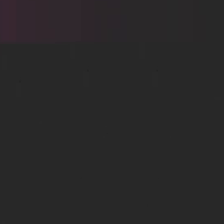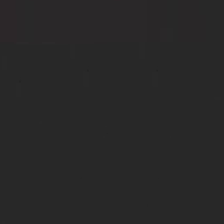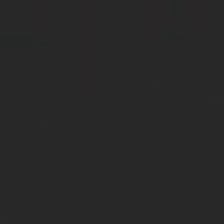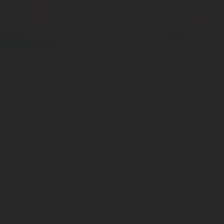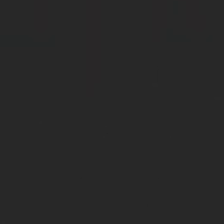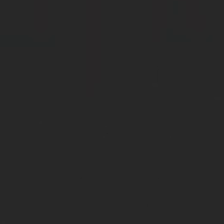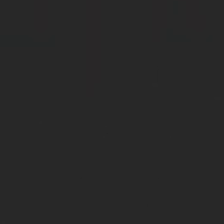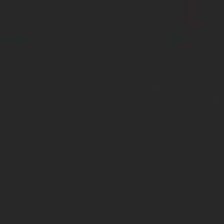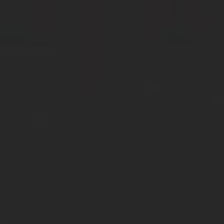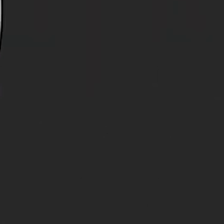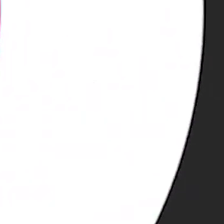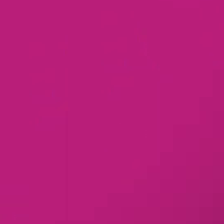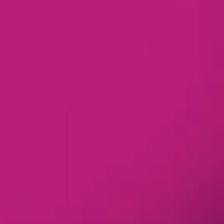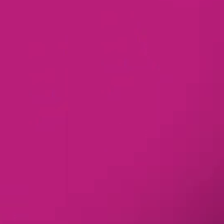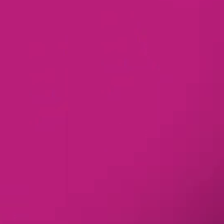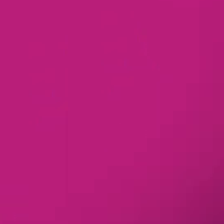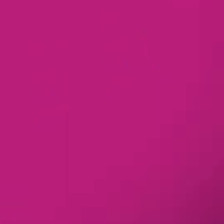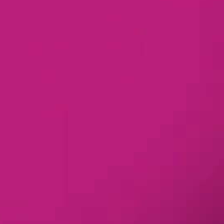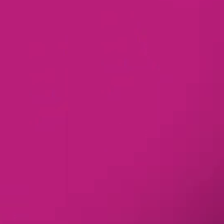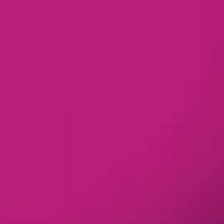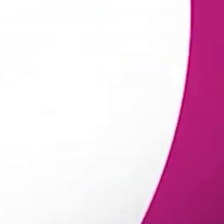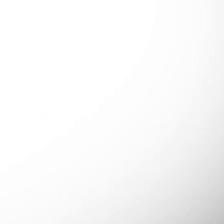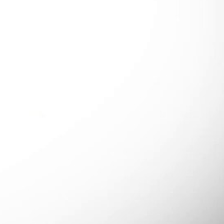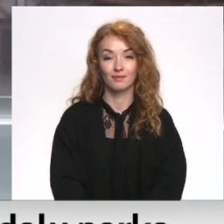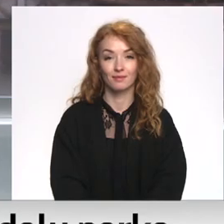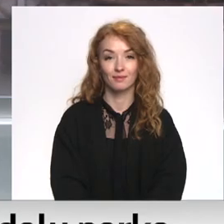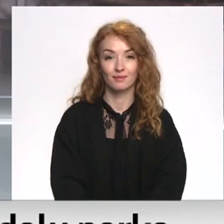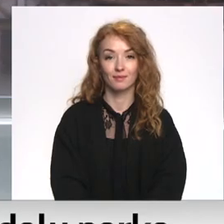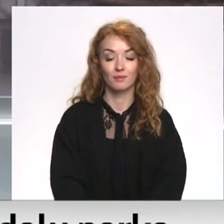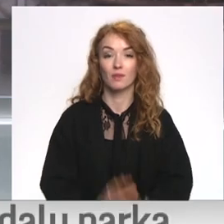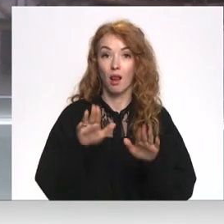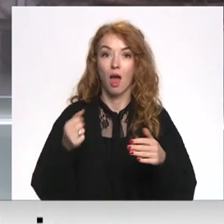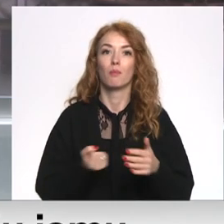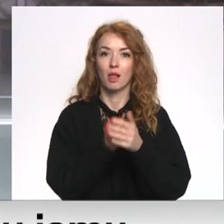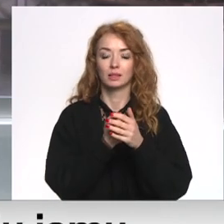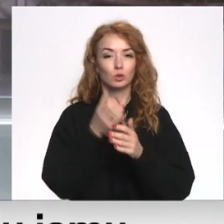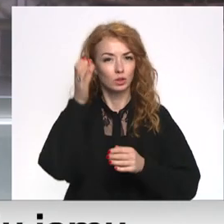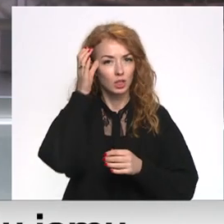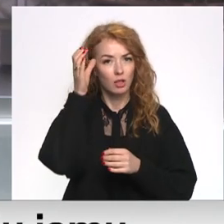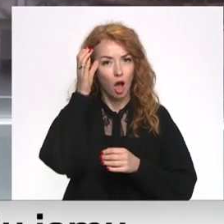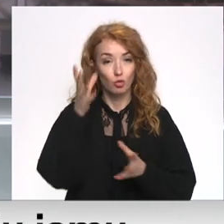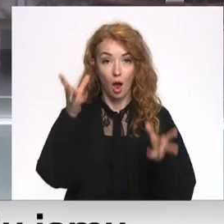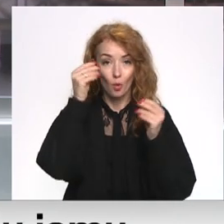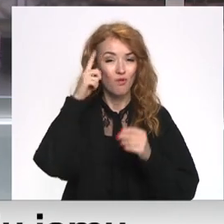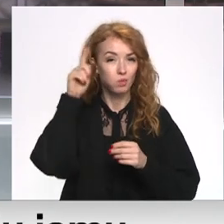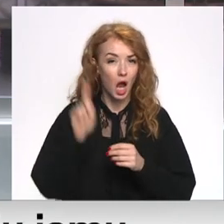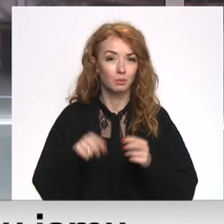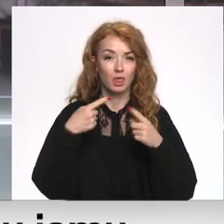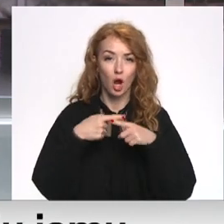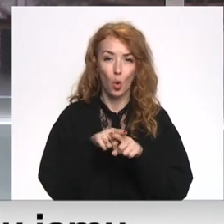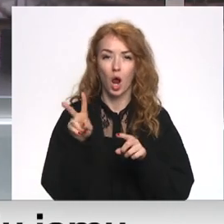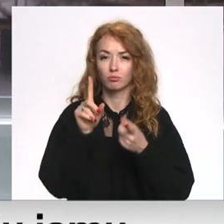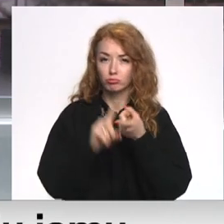Re! Viss ēters ir te! Lai atbalstītu zināšanu apguvi, prasmes un tehnoloģijas,